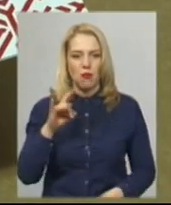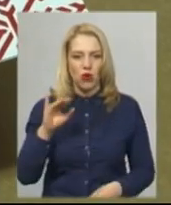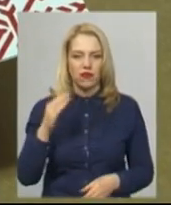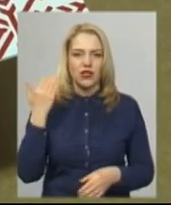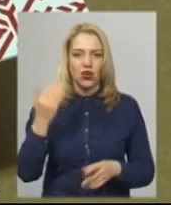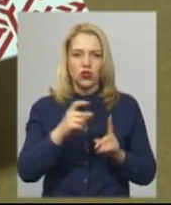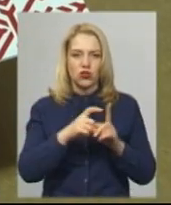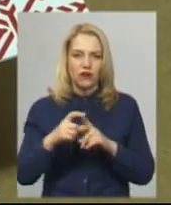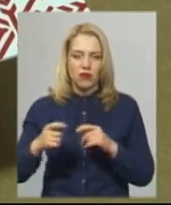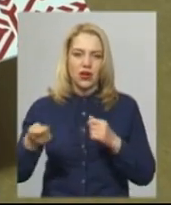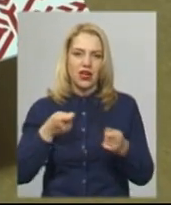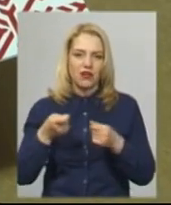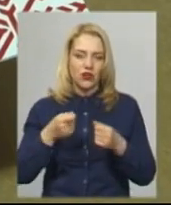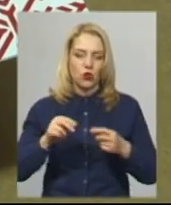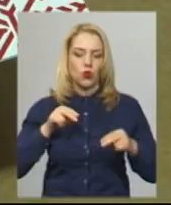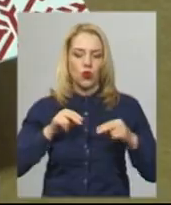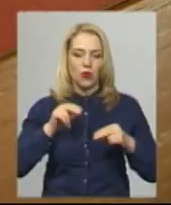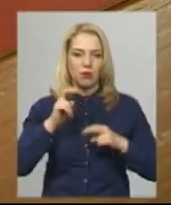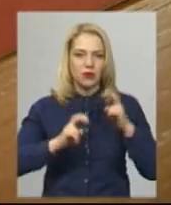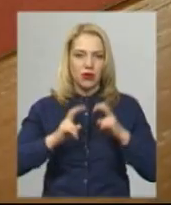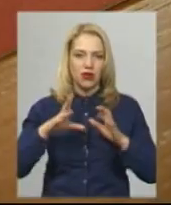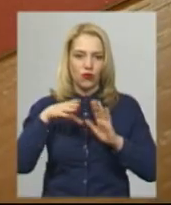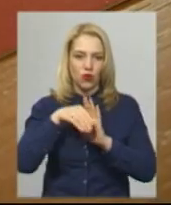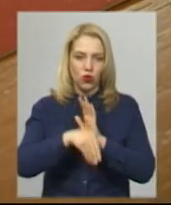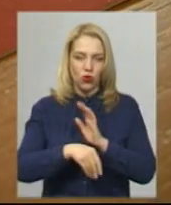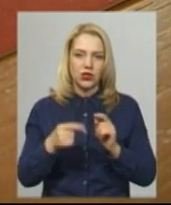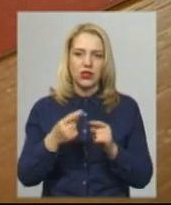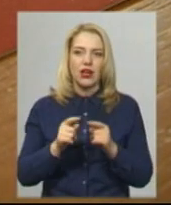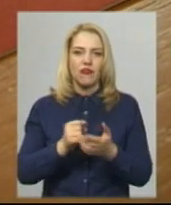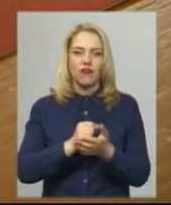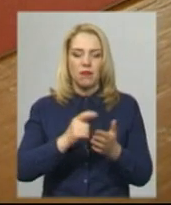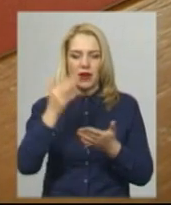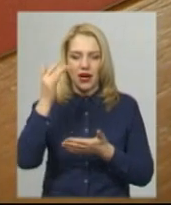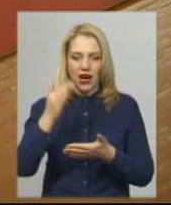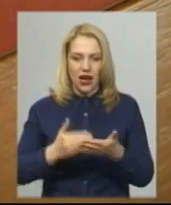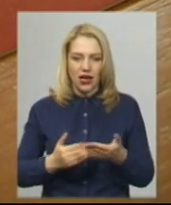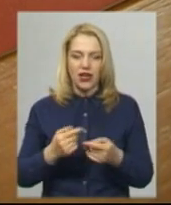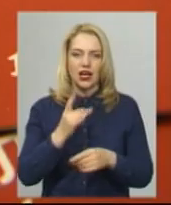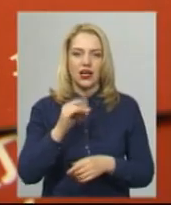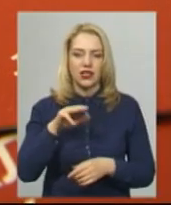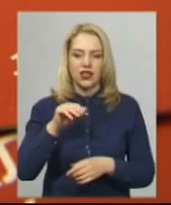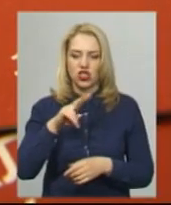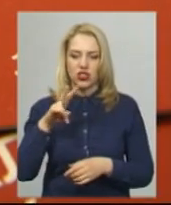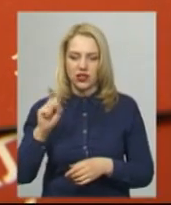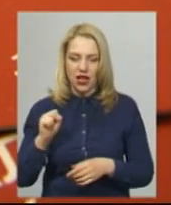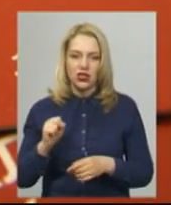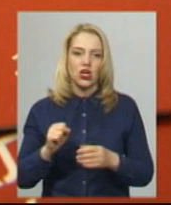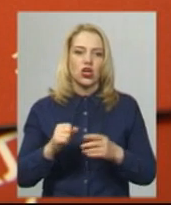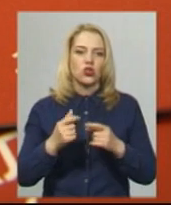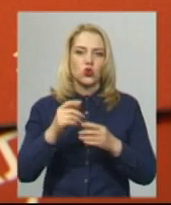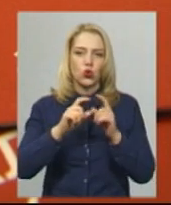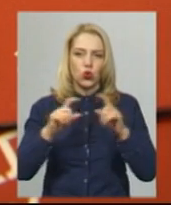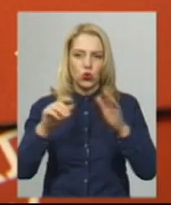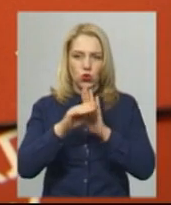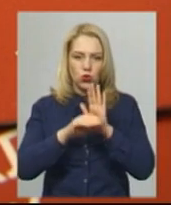словами, керівнику підприємства, яке входить у перелік критичної інфраструктури, необхідно написати лист із переліком та кількістю